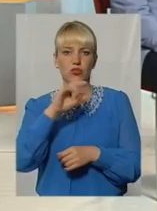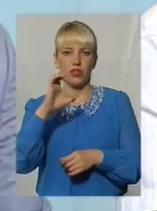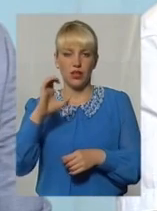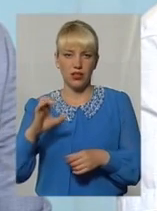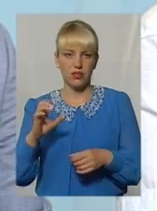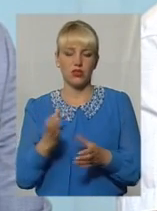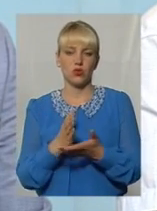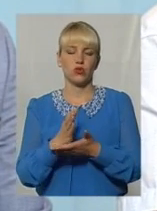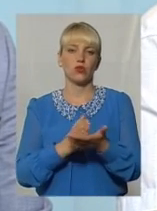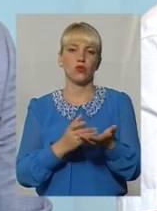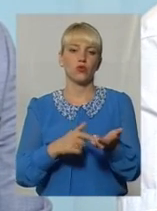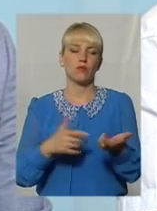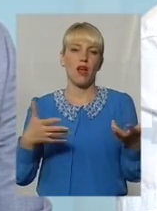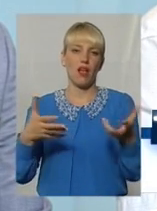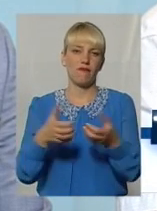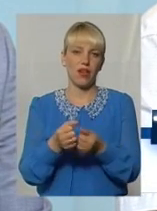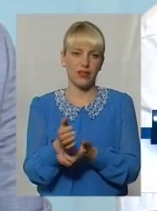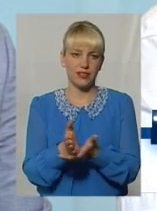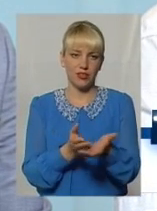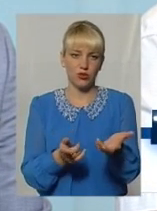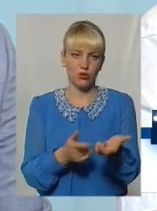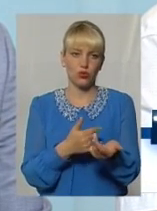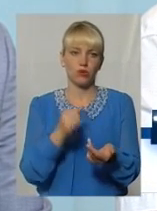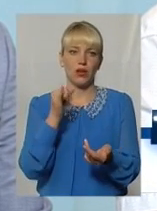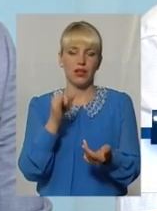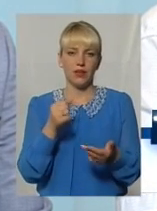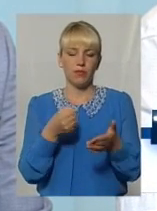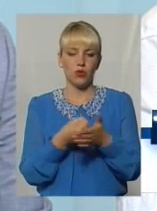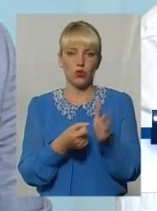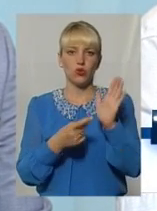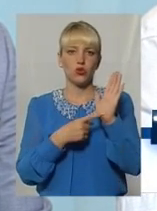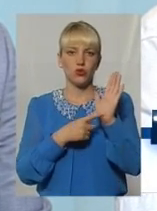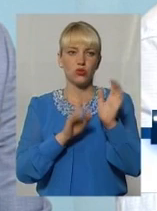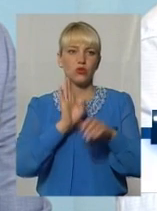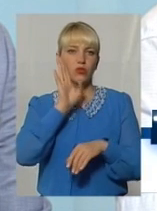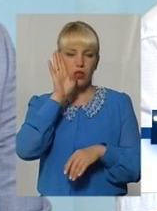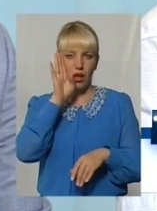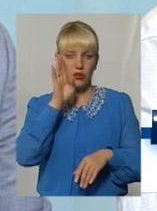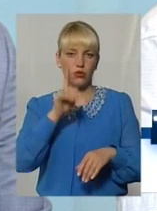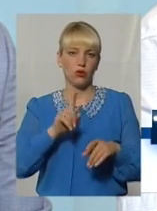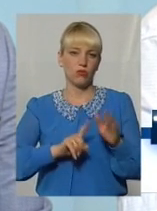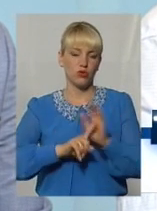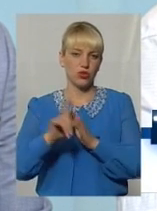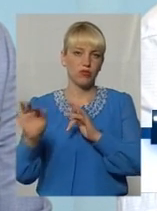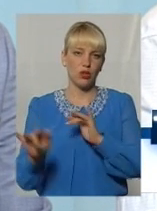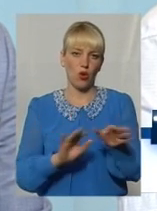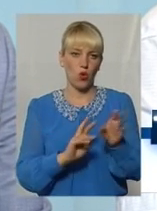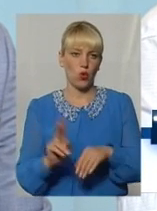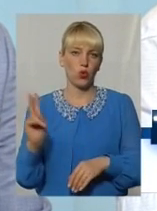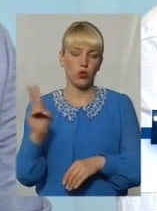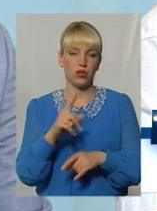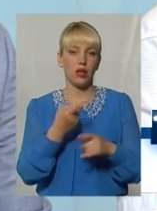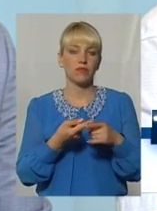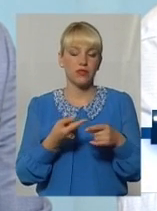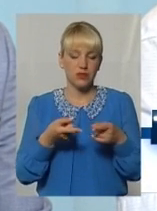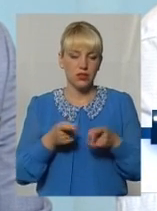аварійні служби. І до шостої години ранку запустили рух тролейбусів. Там дійсно була